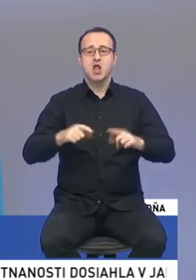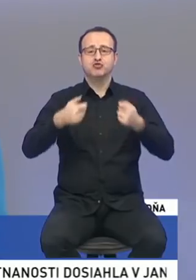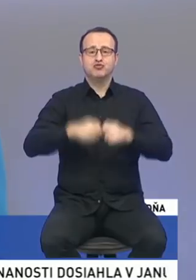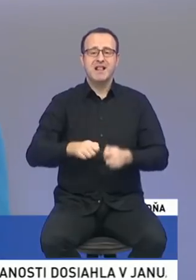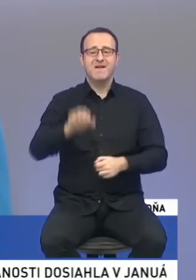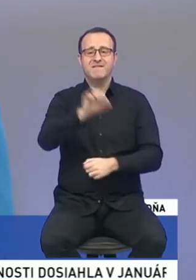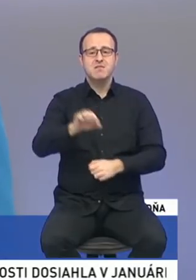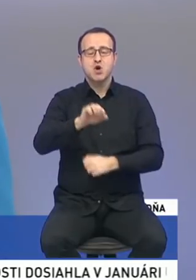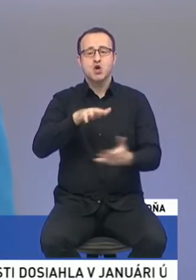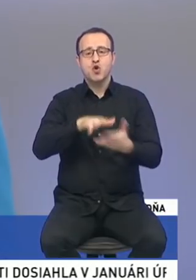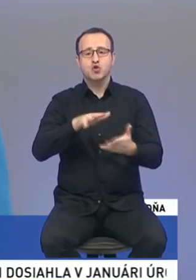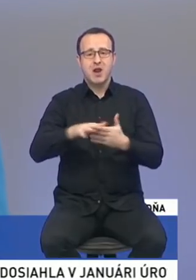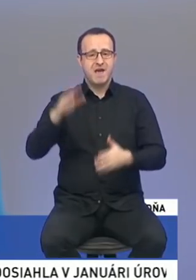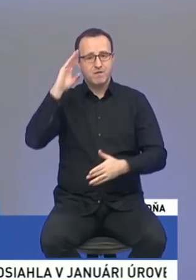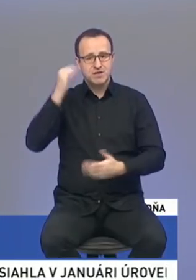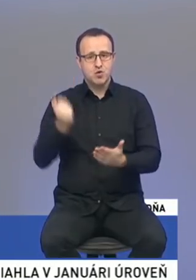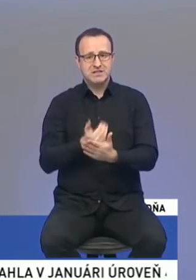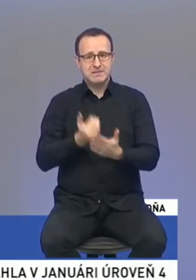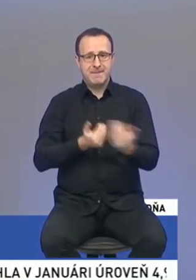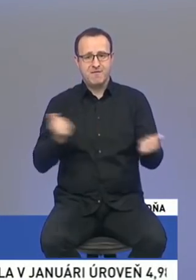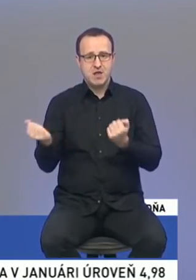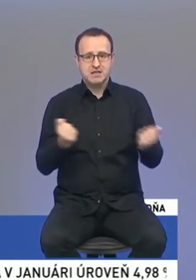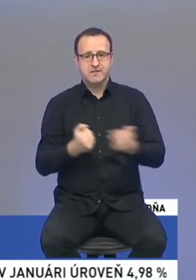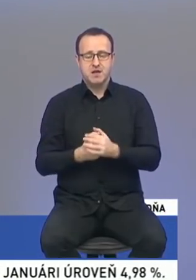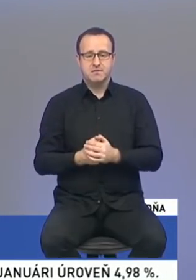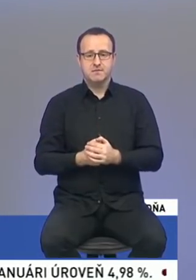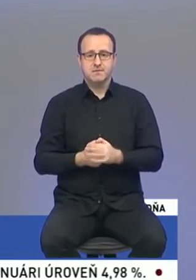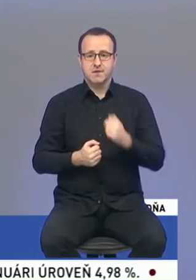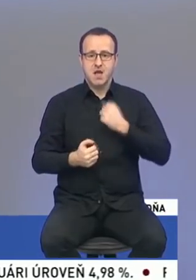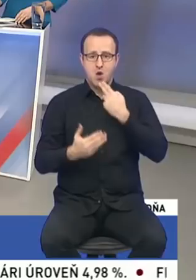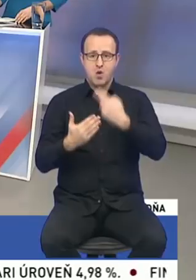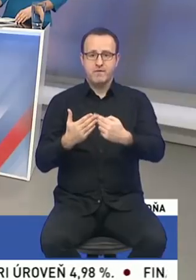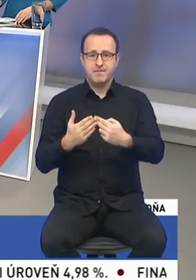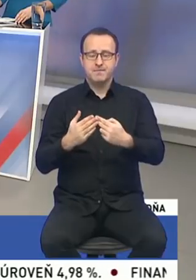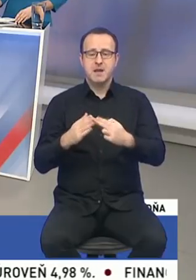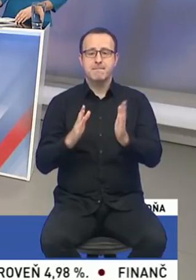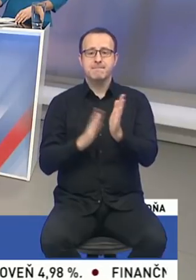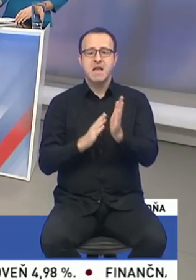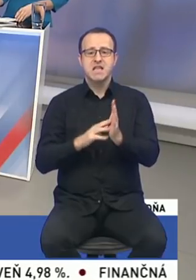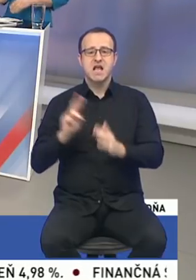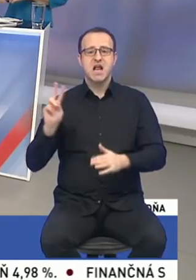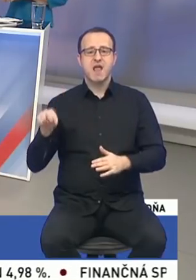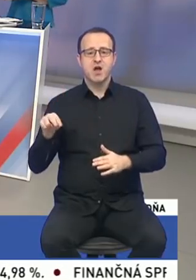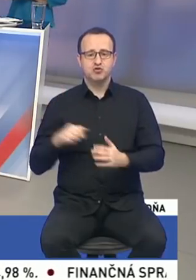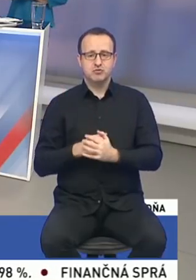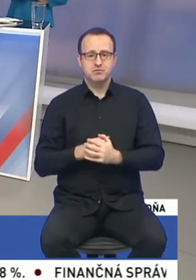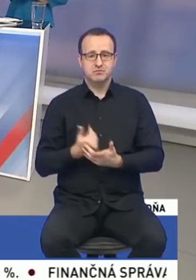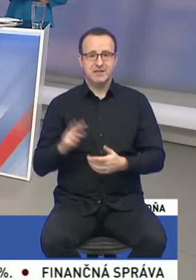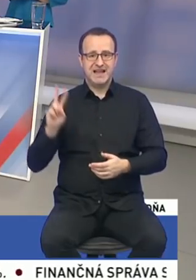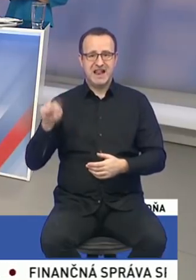kontrolu vojenského spravodajstva. Ja vám odpoviem, to Martin Glvač. Je to